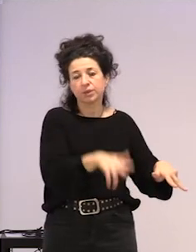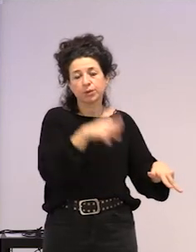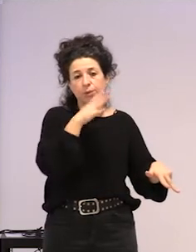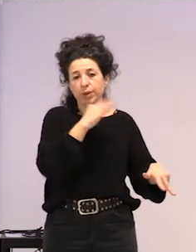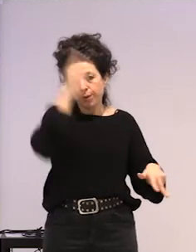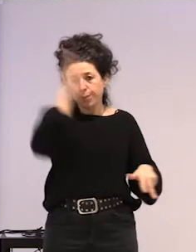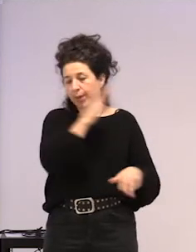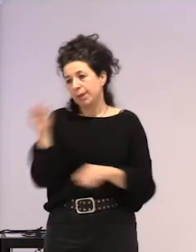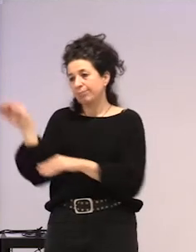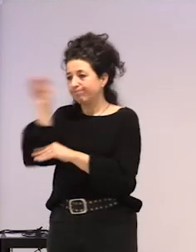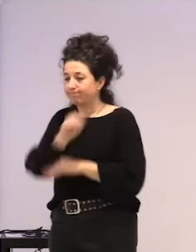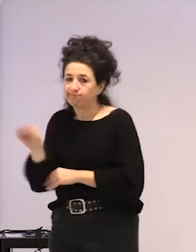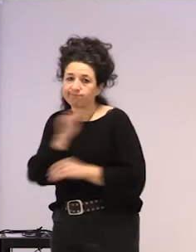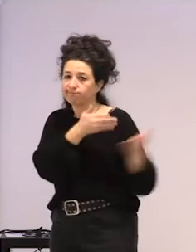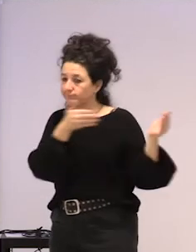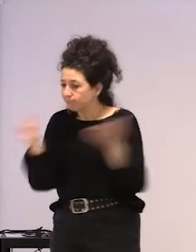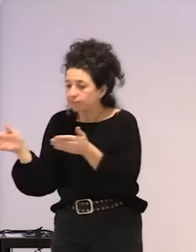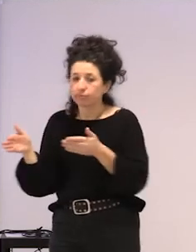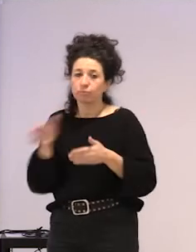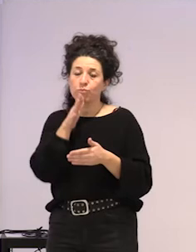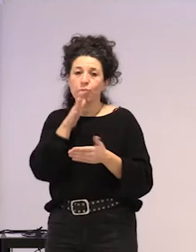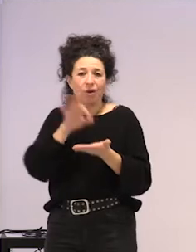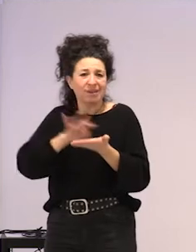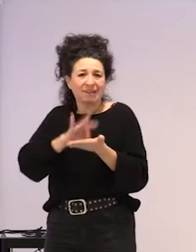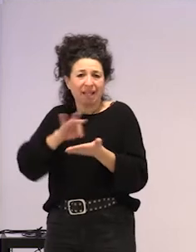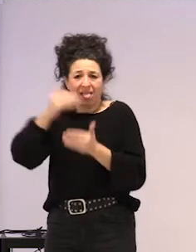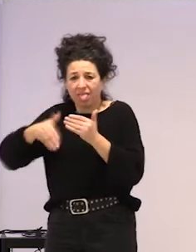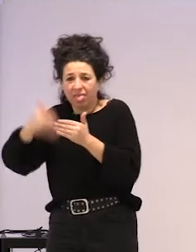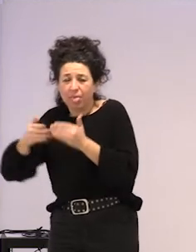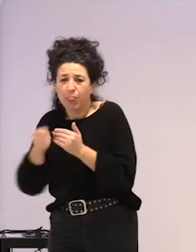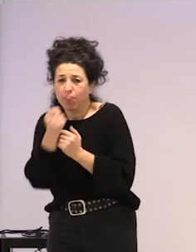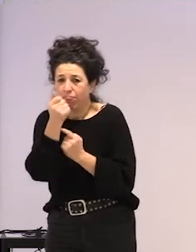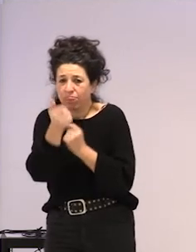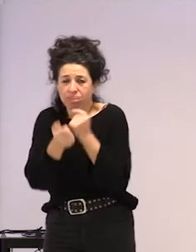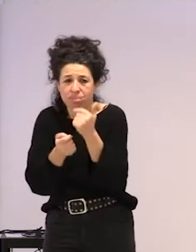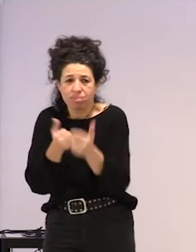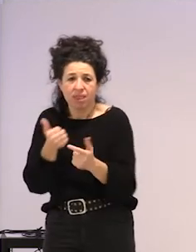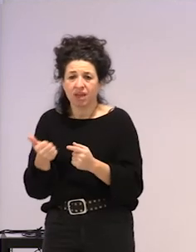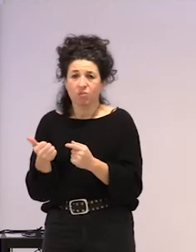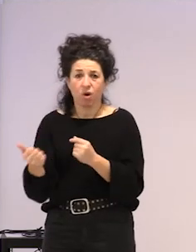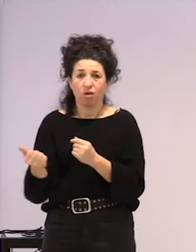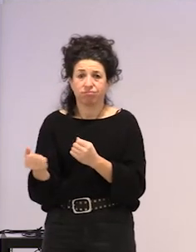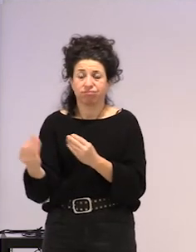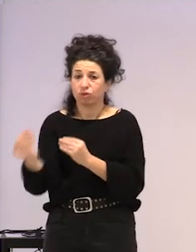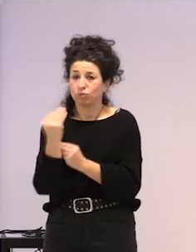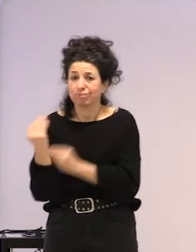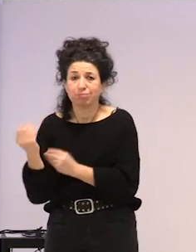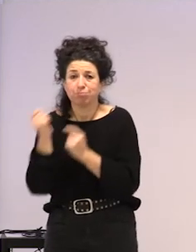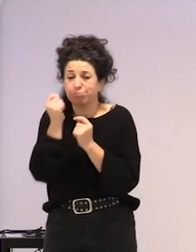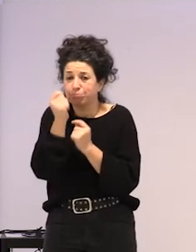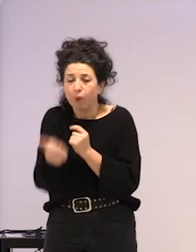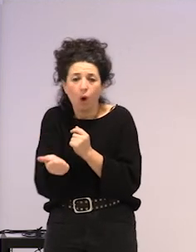gurasoak zaintzeko, edo dena delakoa, ba, dauden zerbitzu murritzekin, eta dauden diru laguntza eskasekin, ba, ez da, ez duelako,